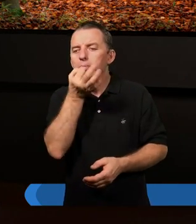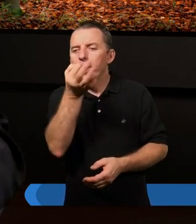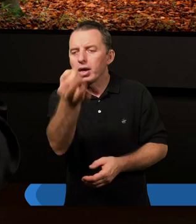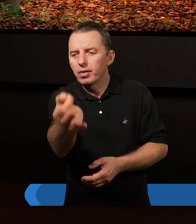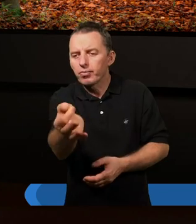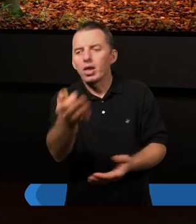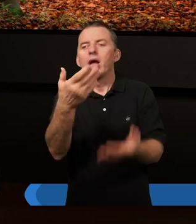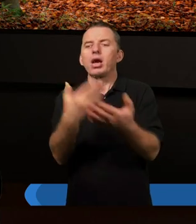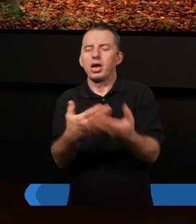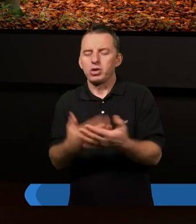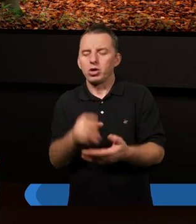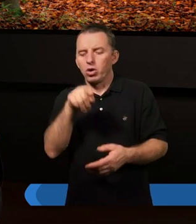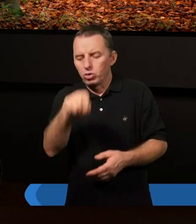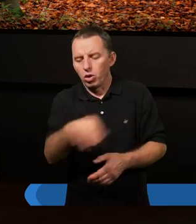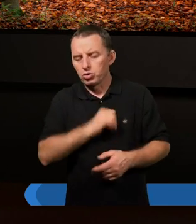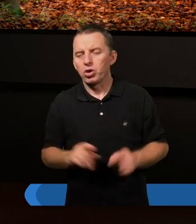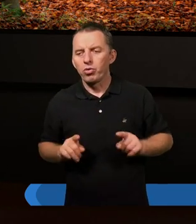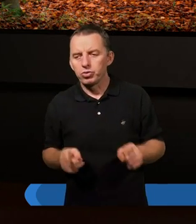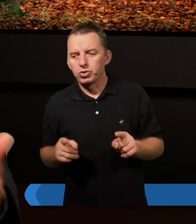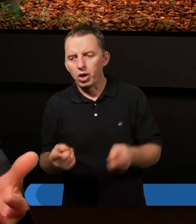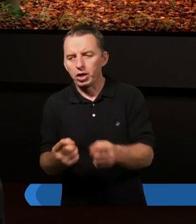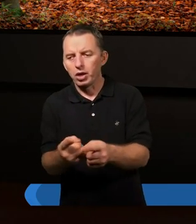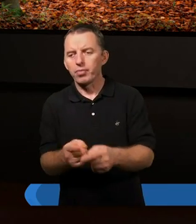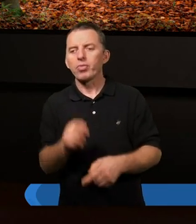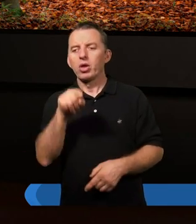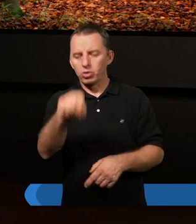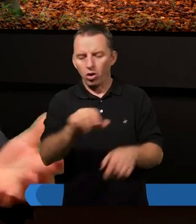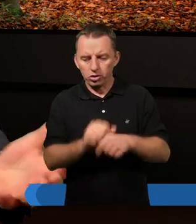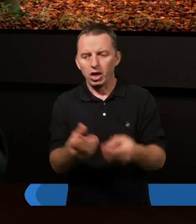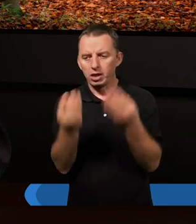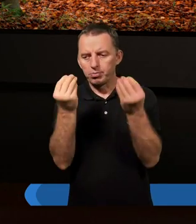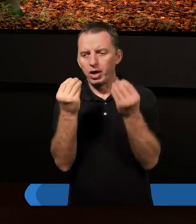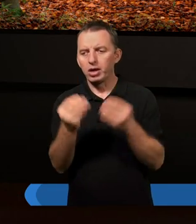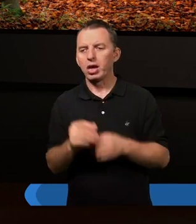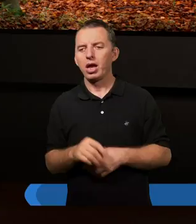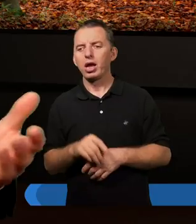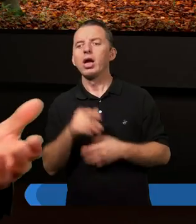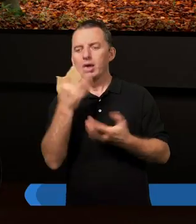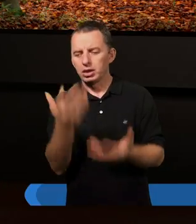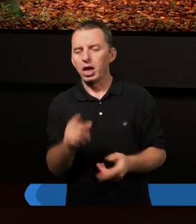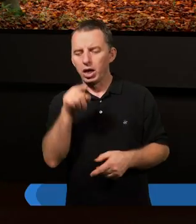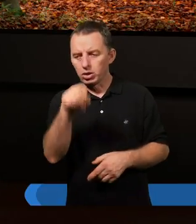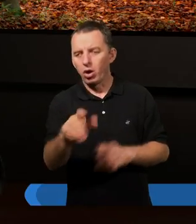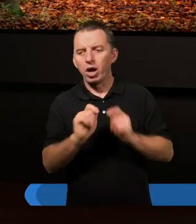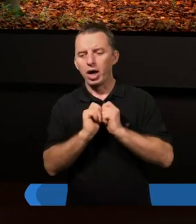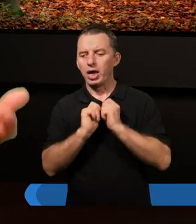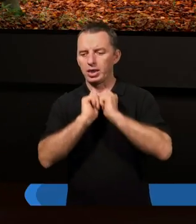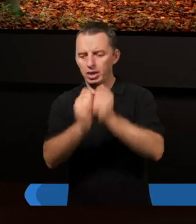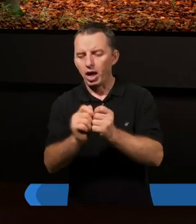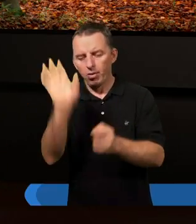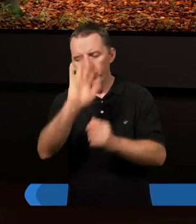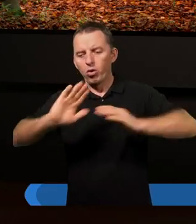Dlaczego to się tak dzieje? No przecież chyba to jest wspaniałe, że ktoś mi chce dać, że Bóg mi